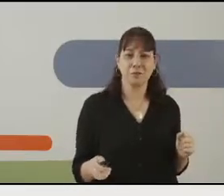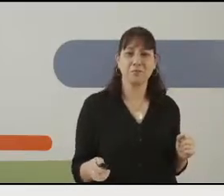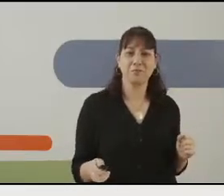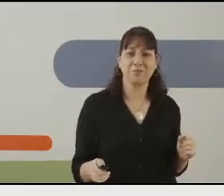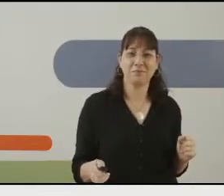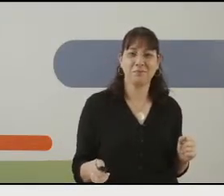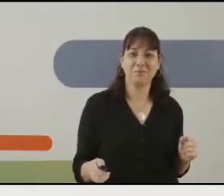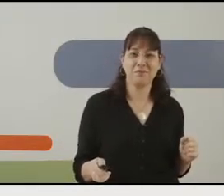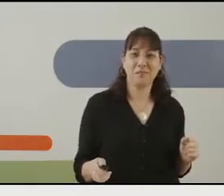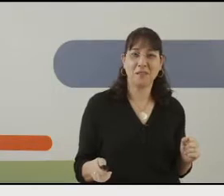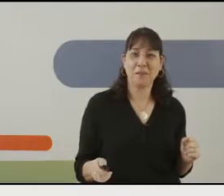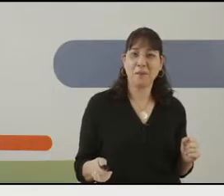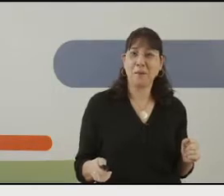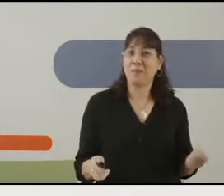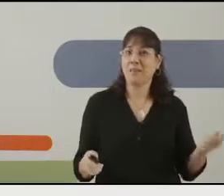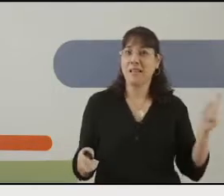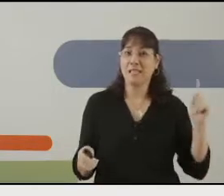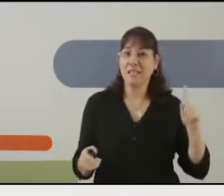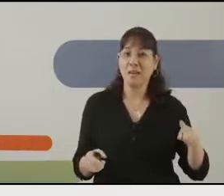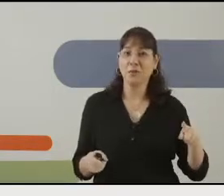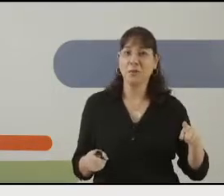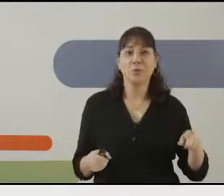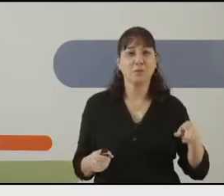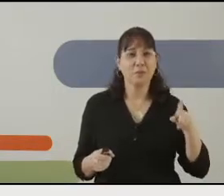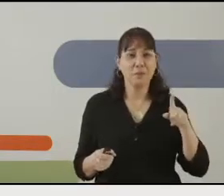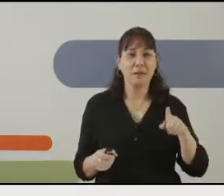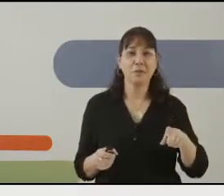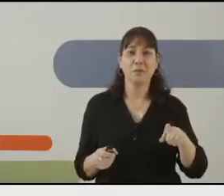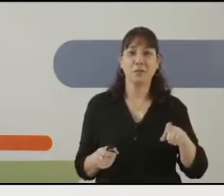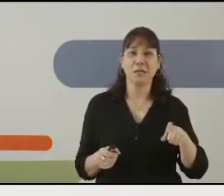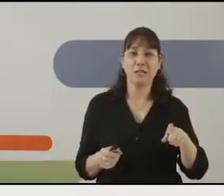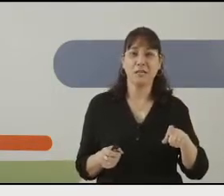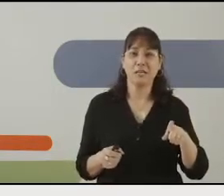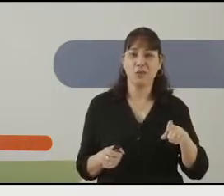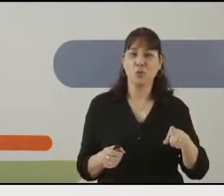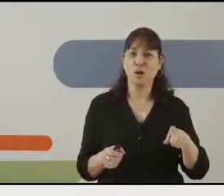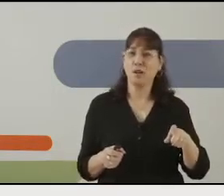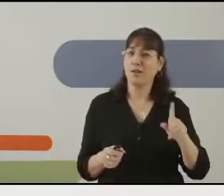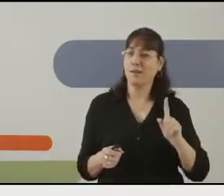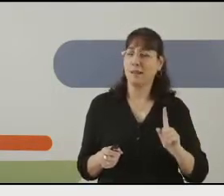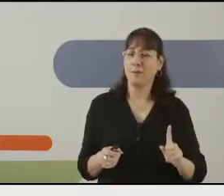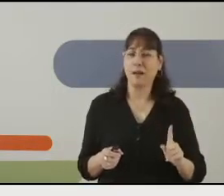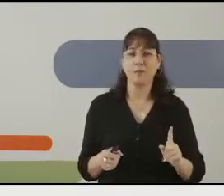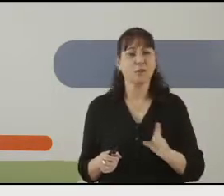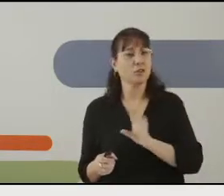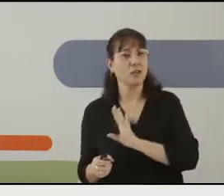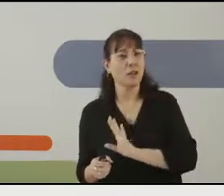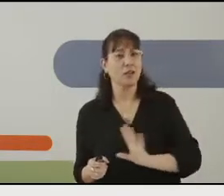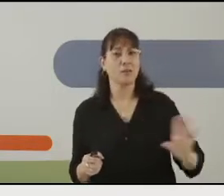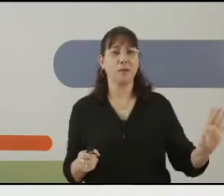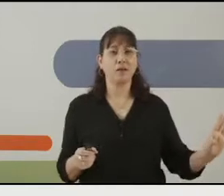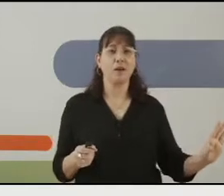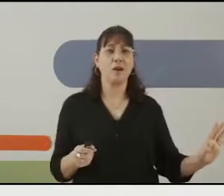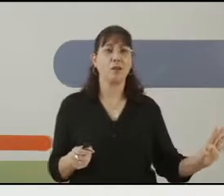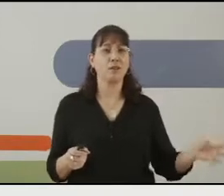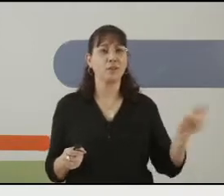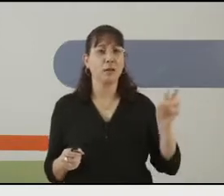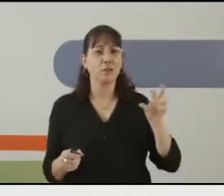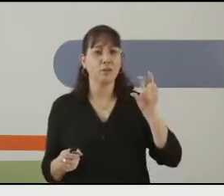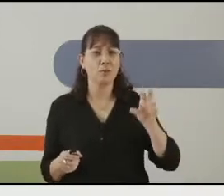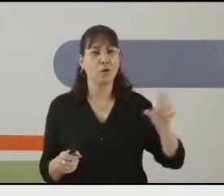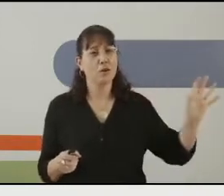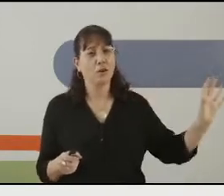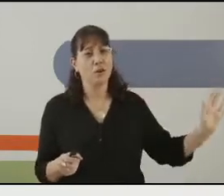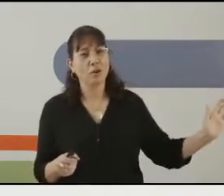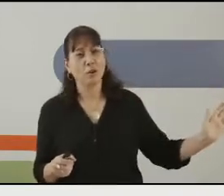לאסוף. אז אנחנו ניפרד עם השיר אצלי השוקה, אבל הפעם נשיר רק את הבית האחרון, את